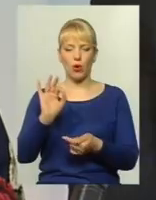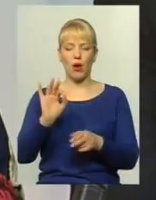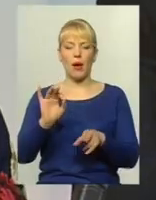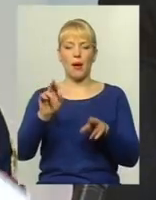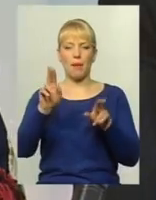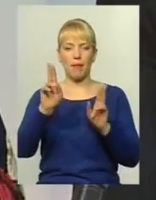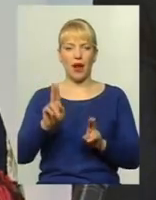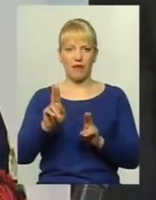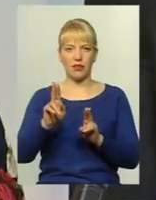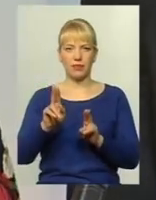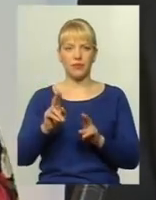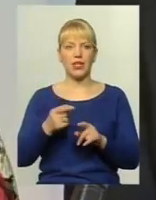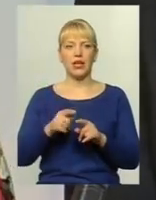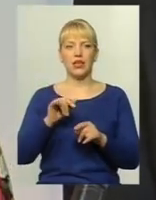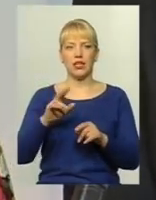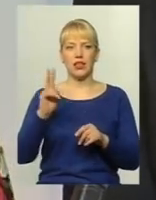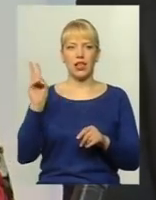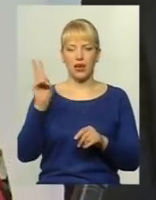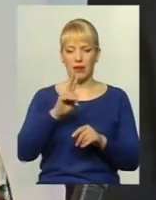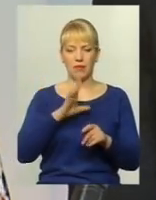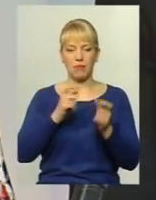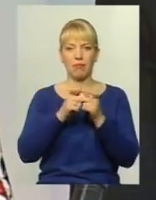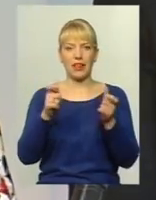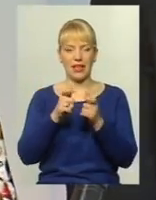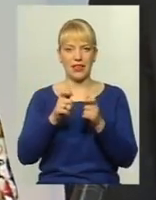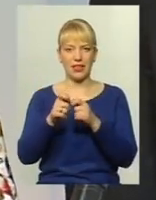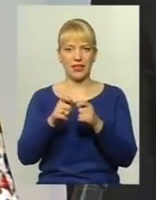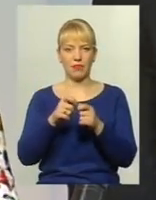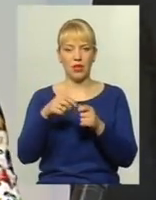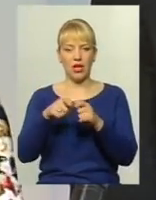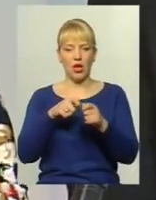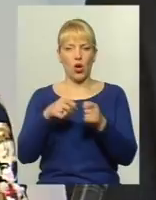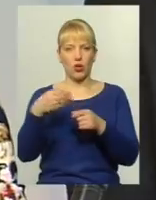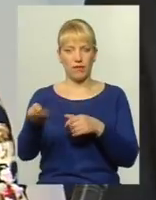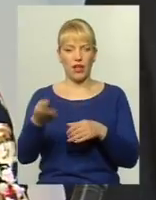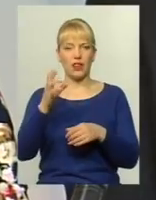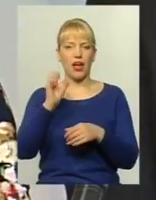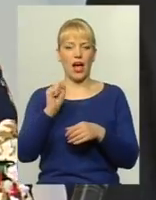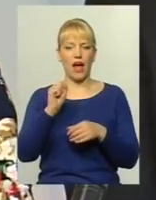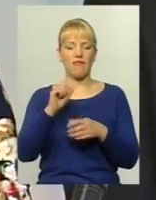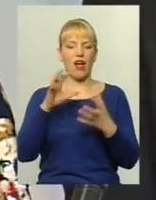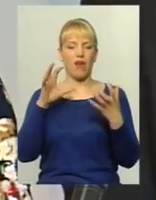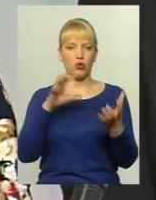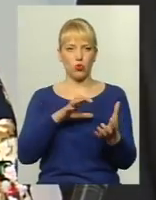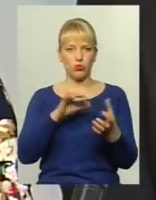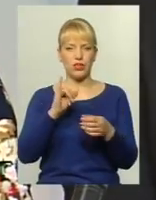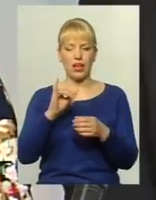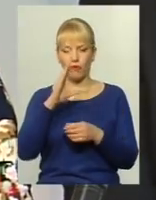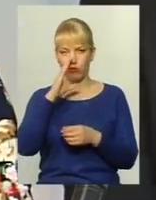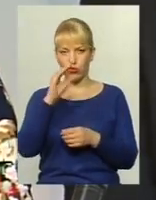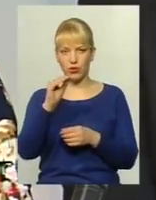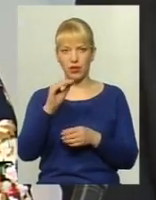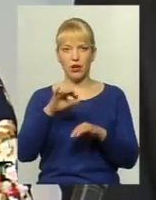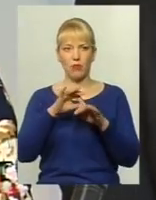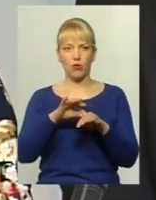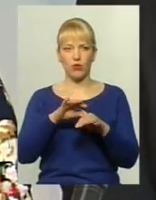електротранспорті проводилося шляхом обілечування, на автобусних маршрутах, які як в звичайному, так і в маршрутному таксі,